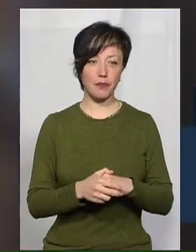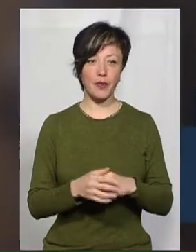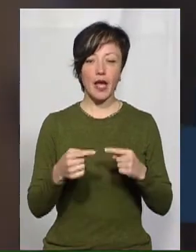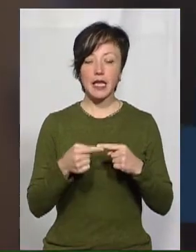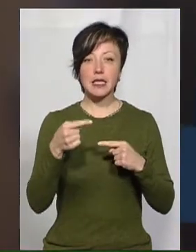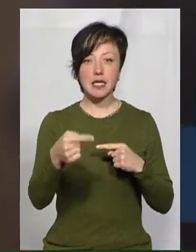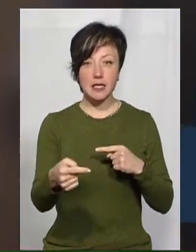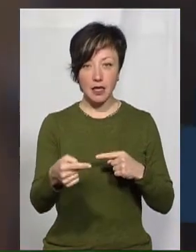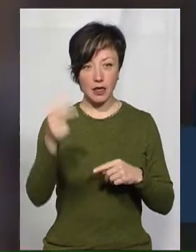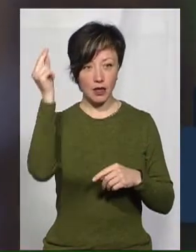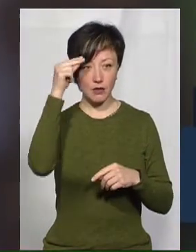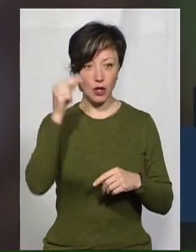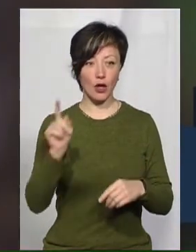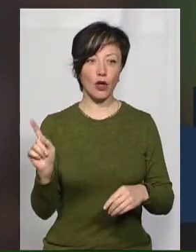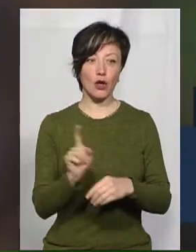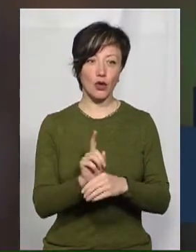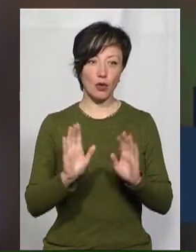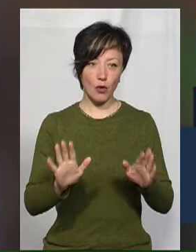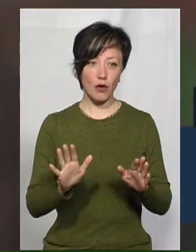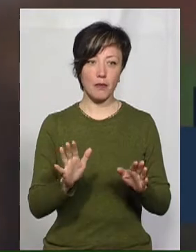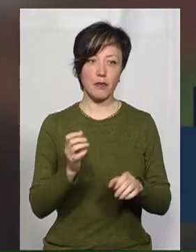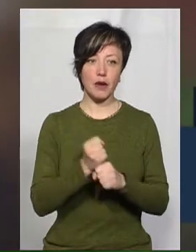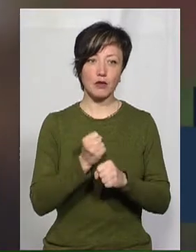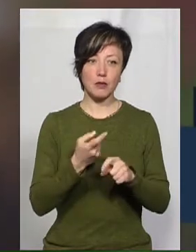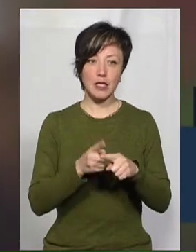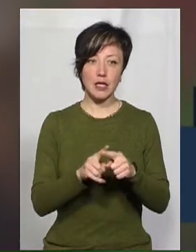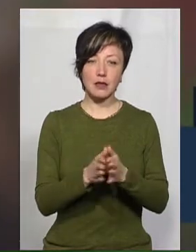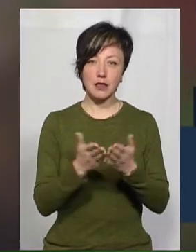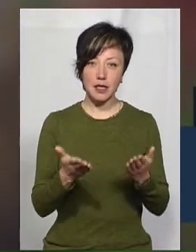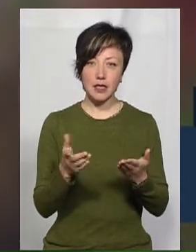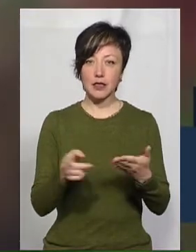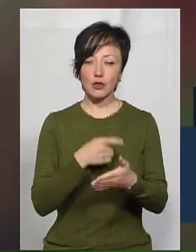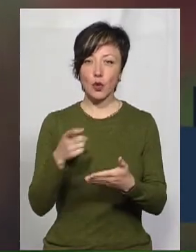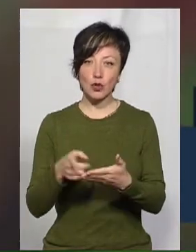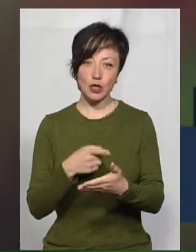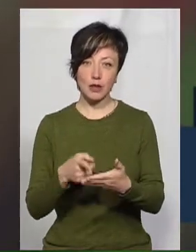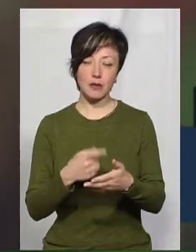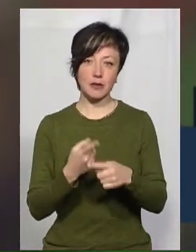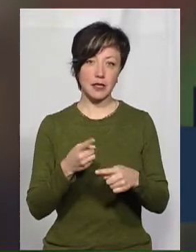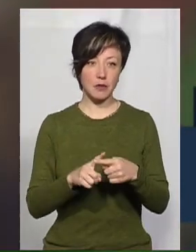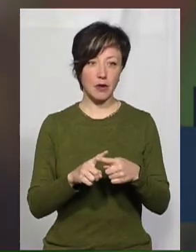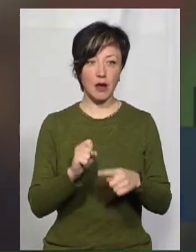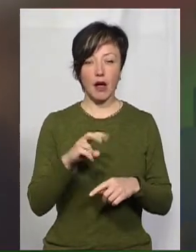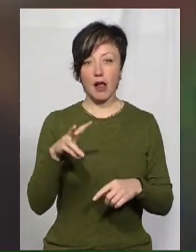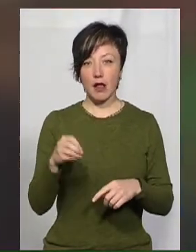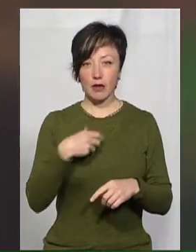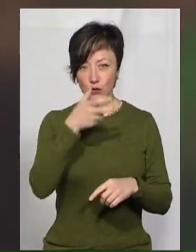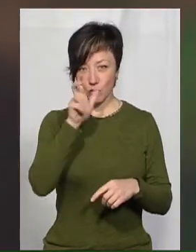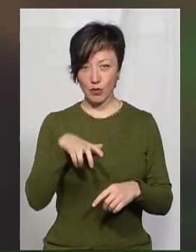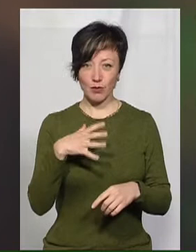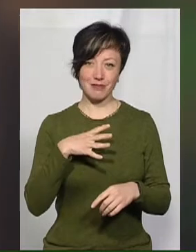навчання, в принципі, норм. Ми пішуємо з тими збірниками, з тими зуштами. Але я суму зі